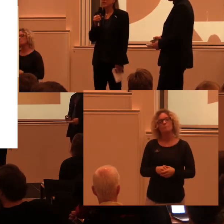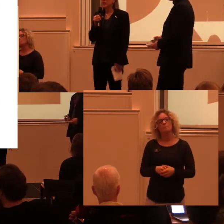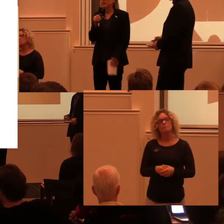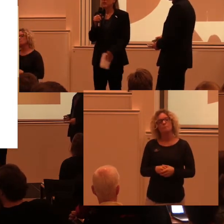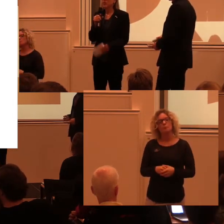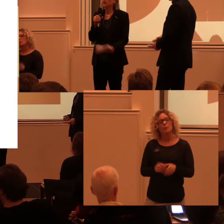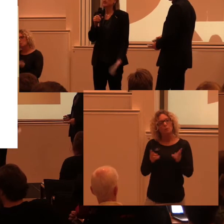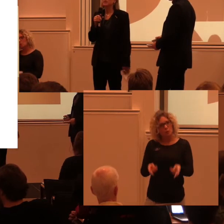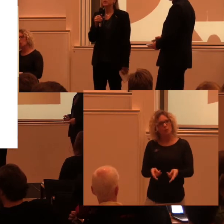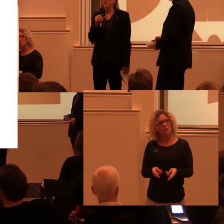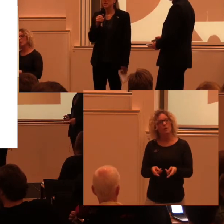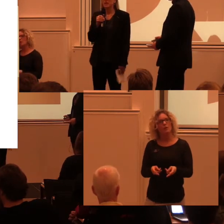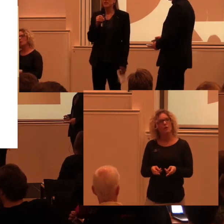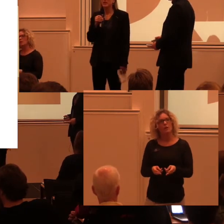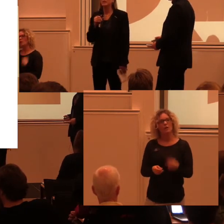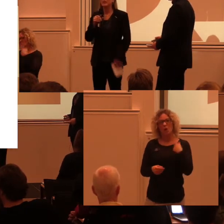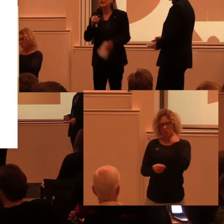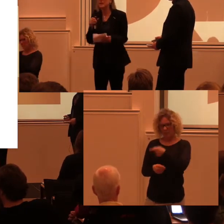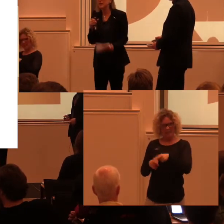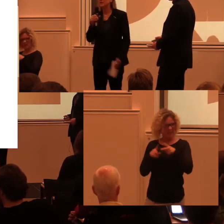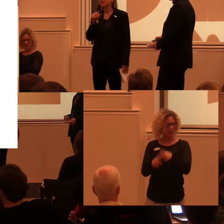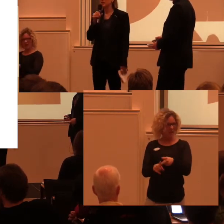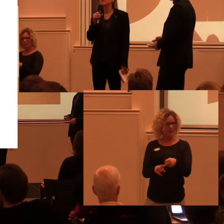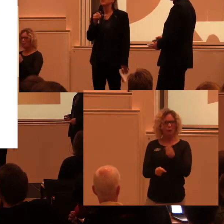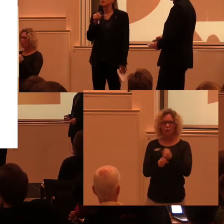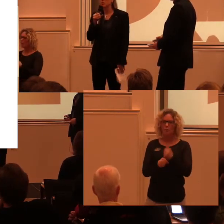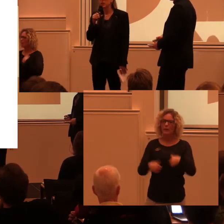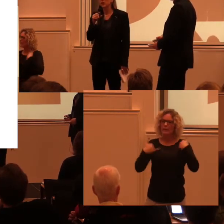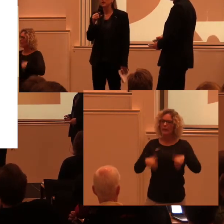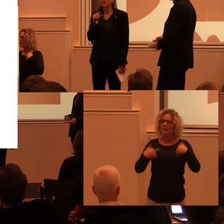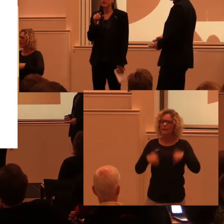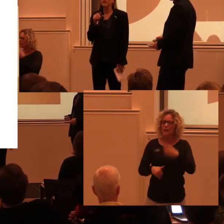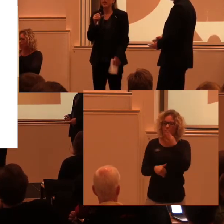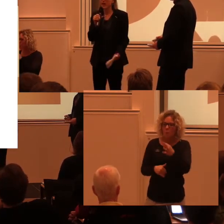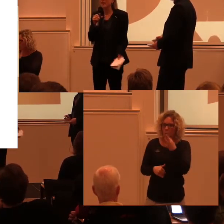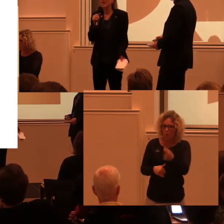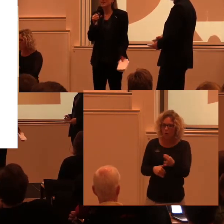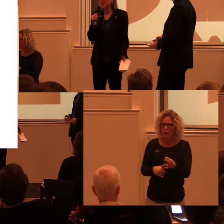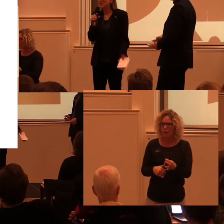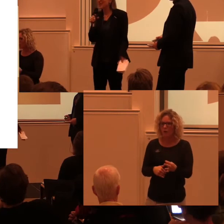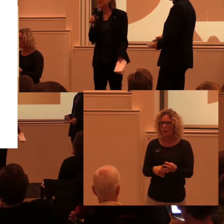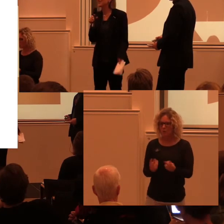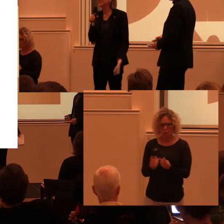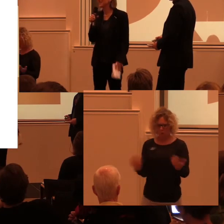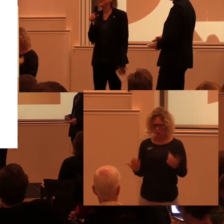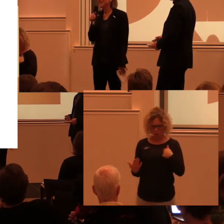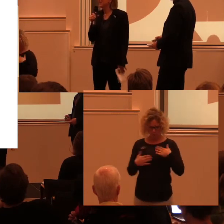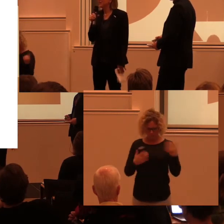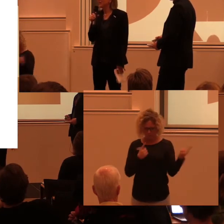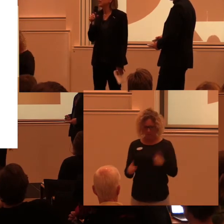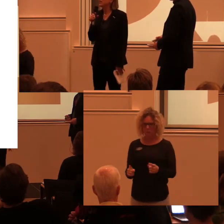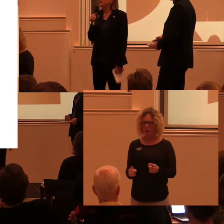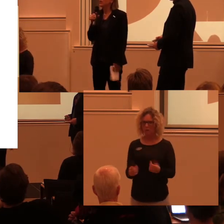Man arbetar ju ofta, som ni känner till, med identitetsfrågor. Vad är det att vara människa?